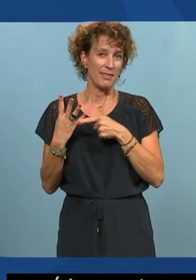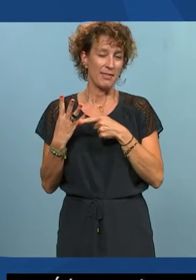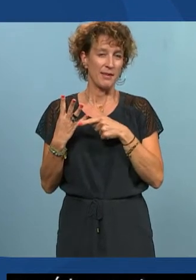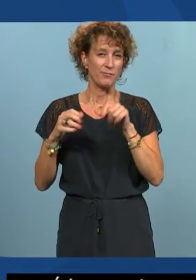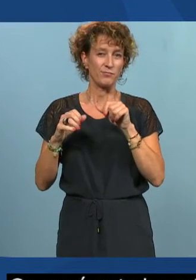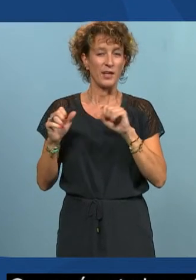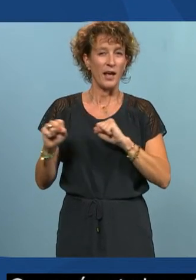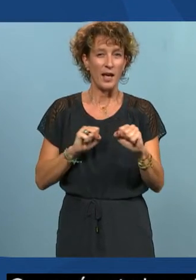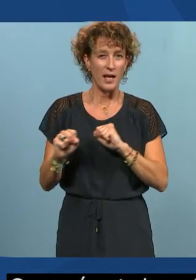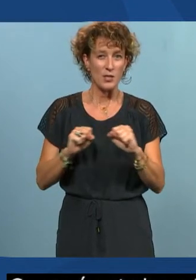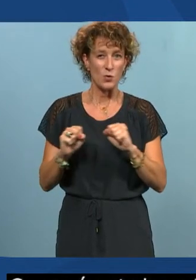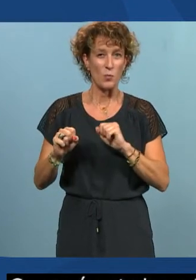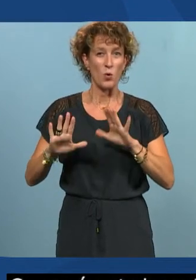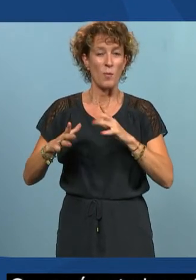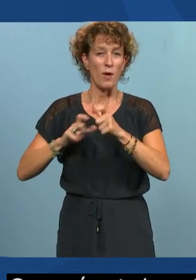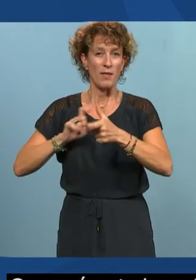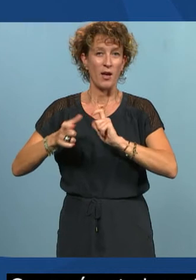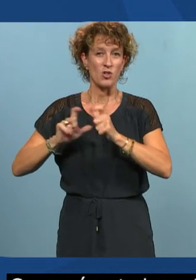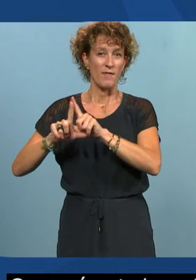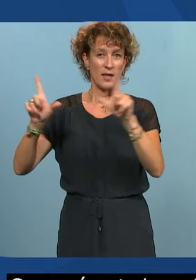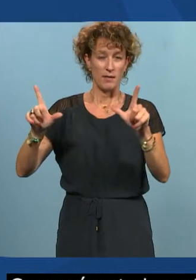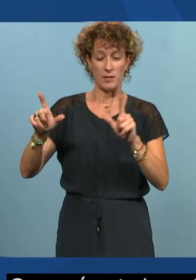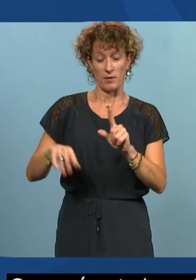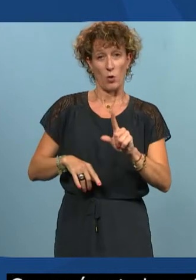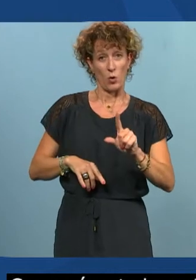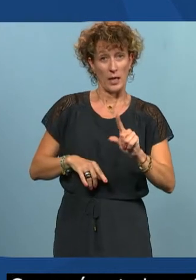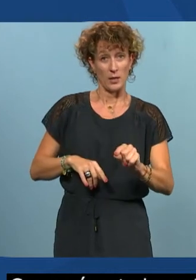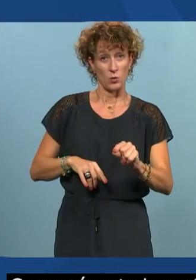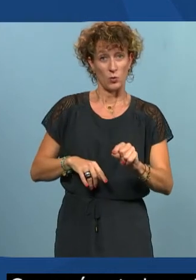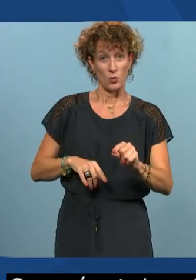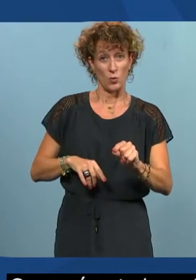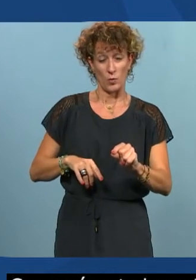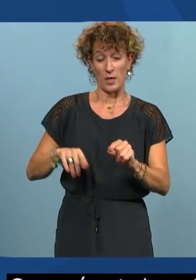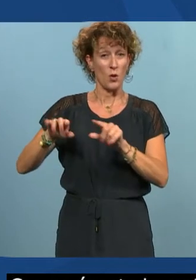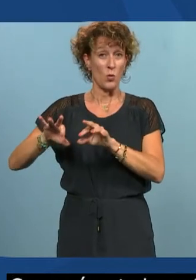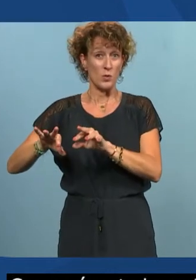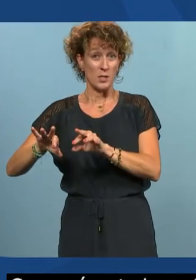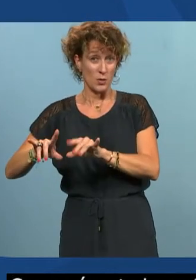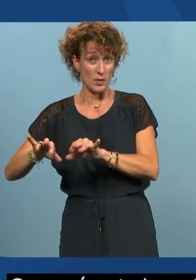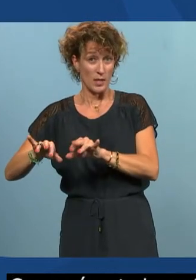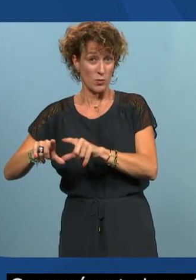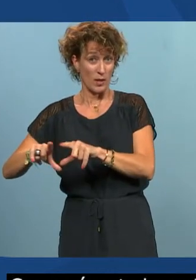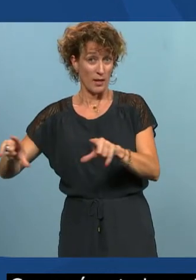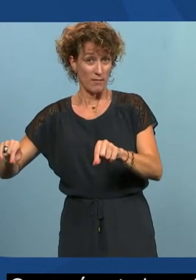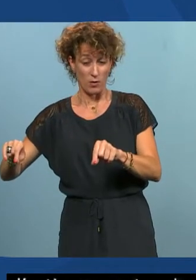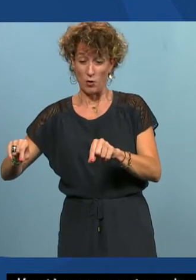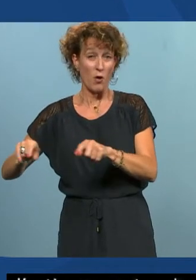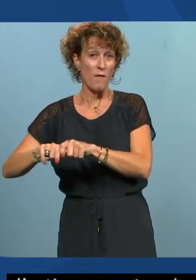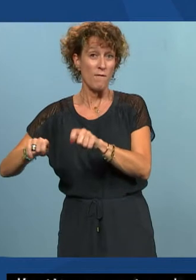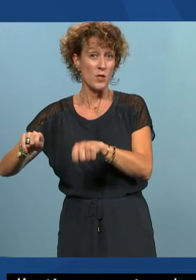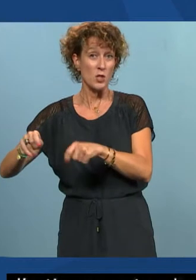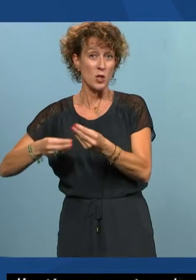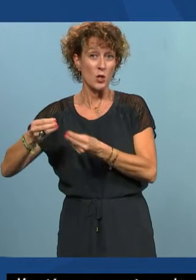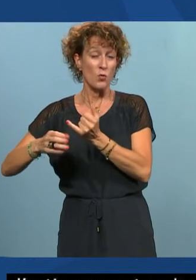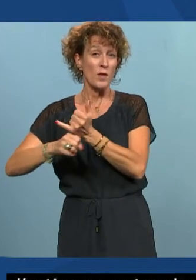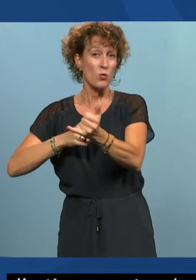interagir avec une interface. On clique sur une souris, on saisit du texte sur un clavier qui peut être physique ou virtuel à